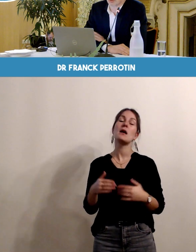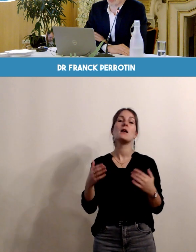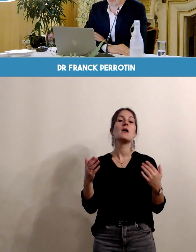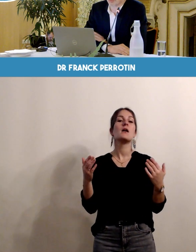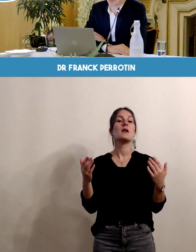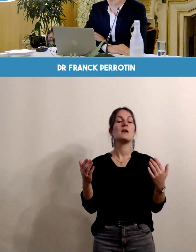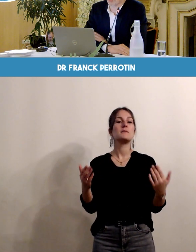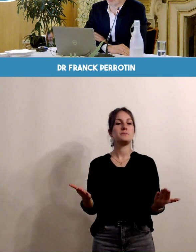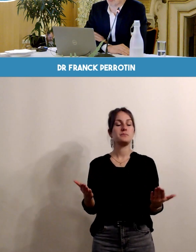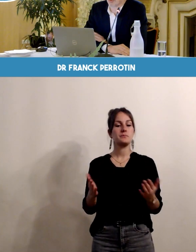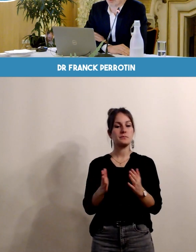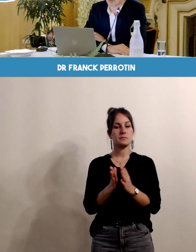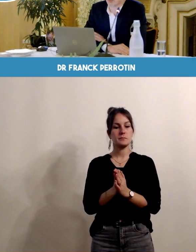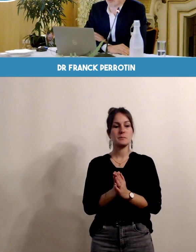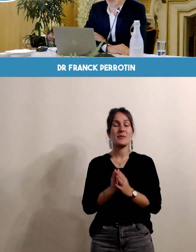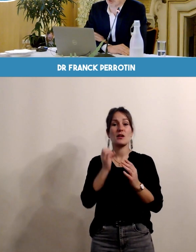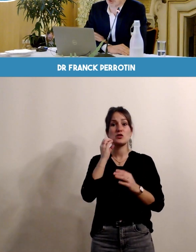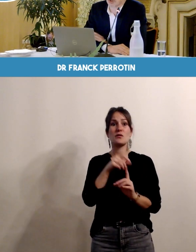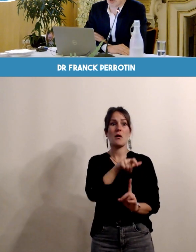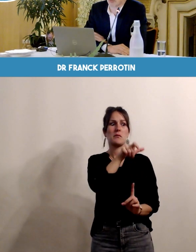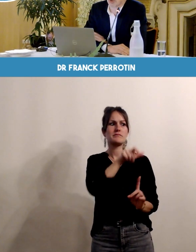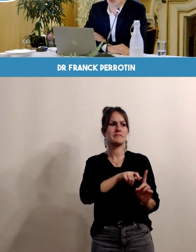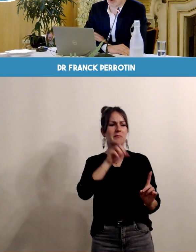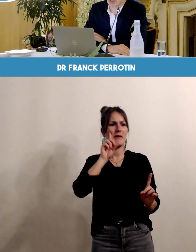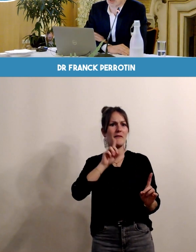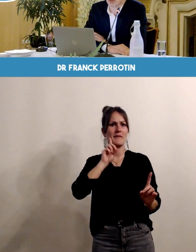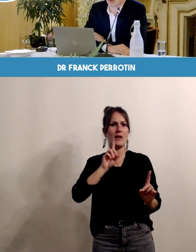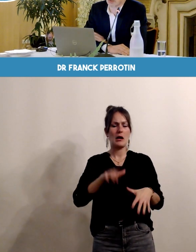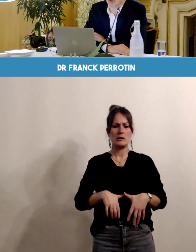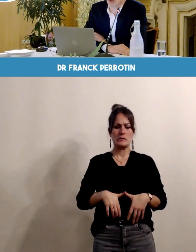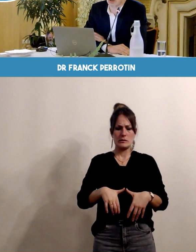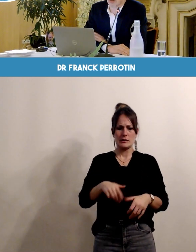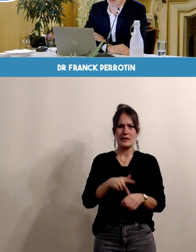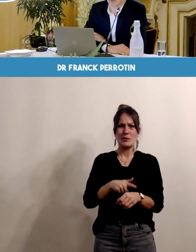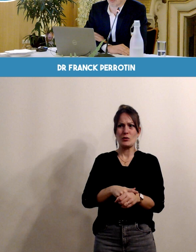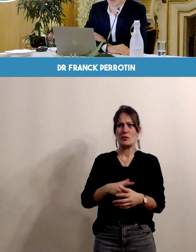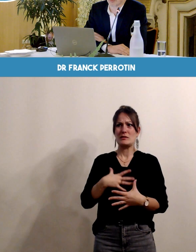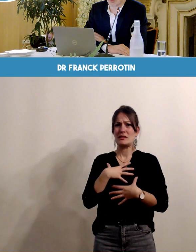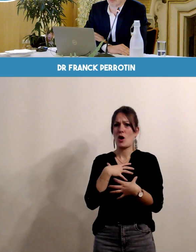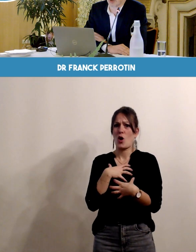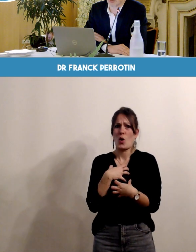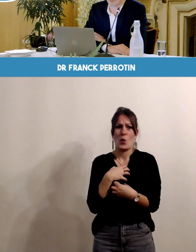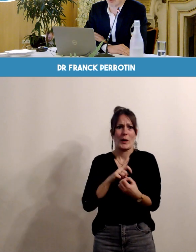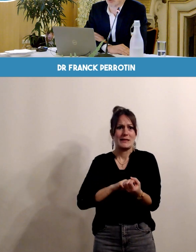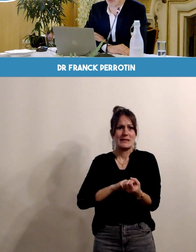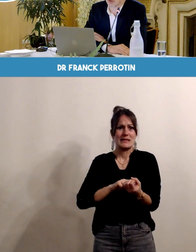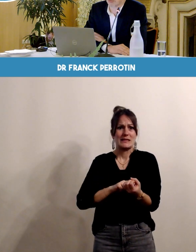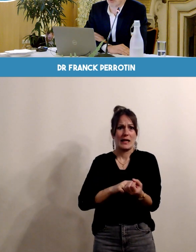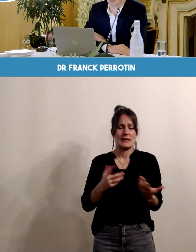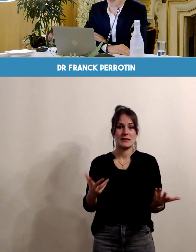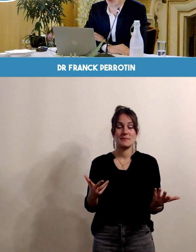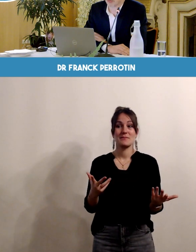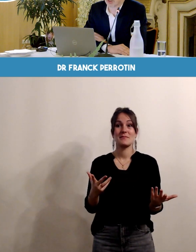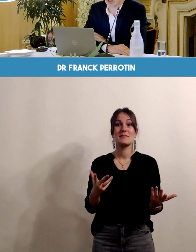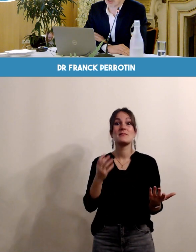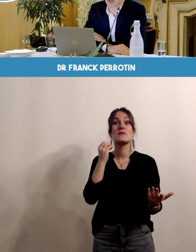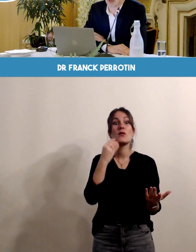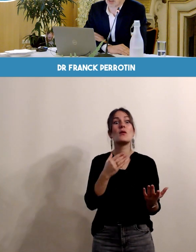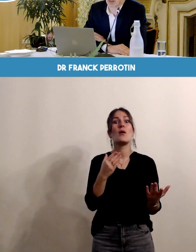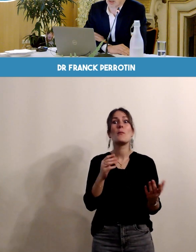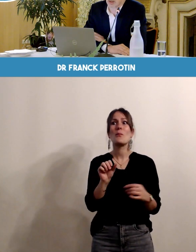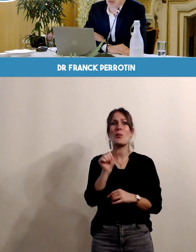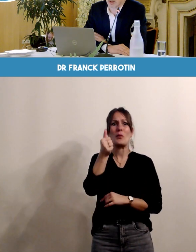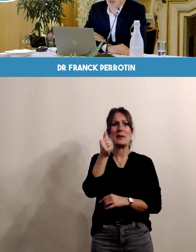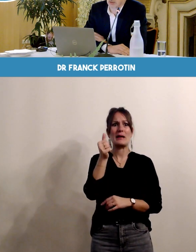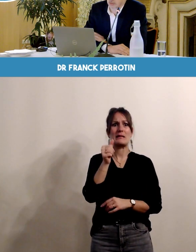points qui peuvent être des points d'angoisse qui peuvent émerger dès le début de la grossesse, il y en a un qui est quand même important, c'est par qui vais-je faire suivre ma grossesse